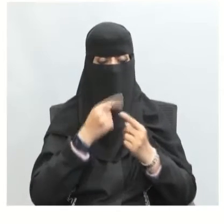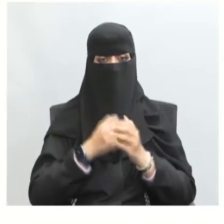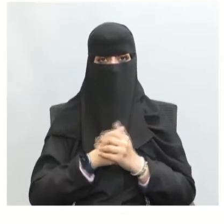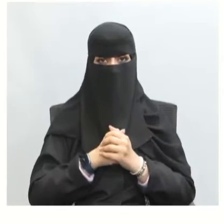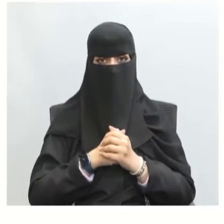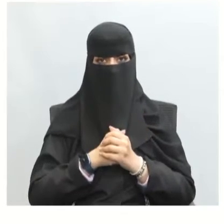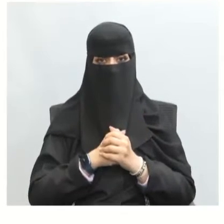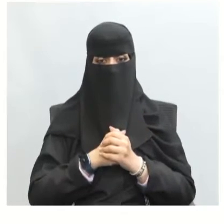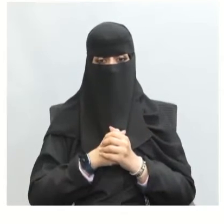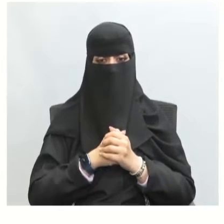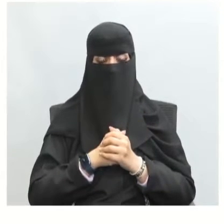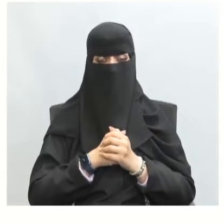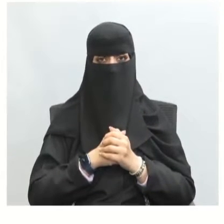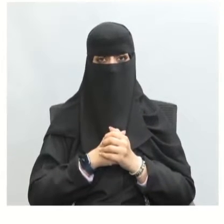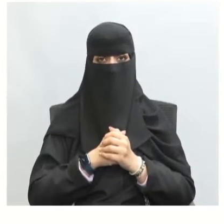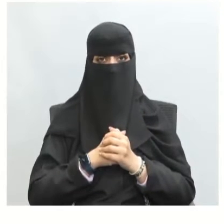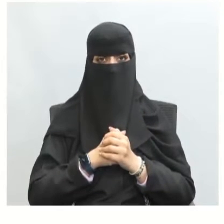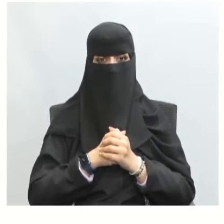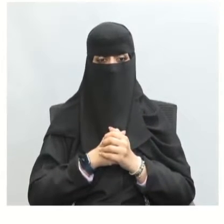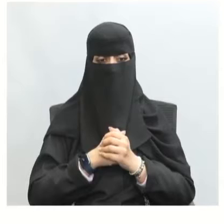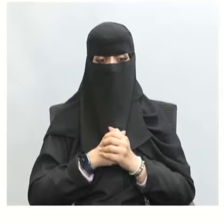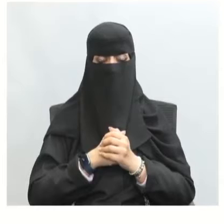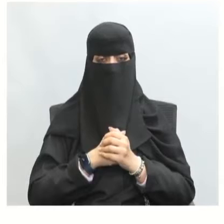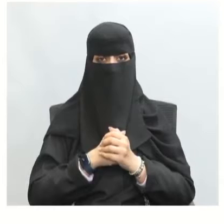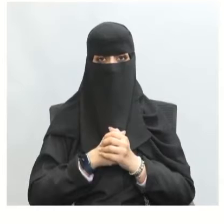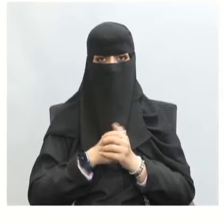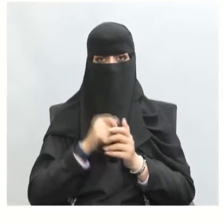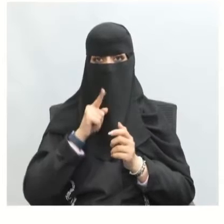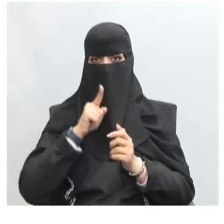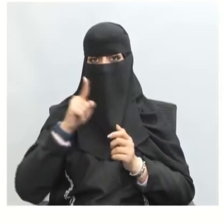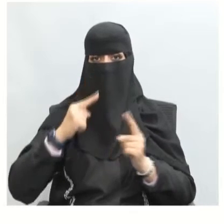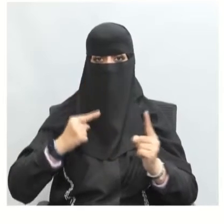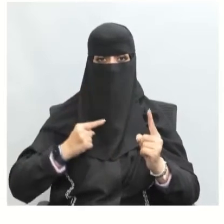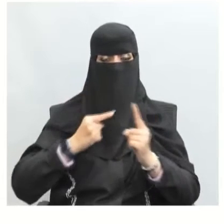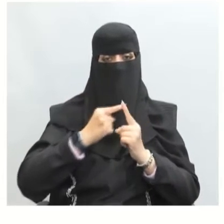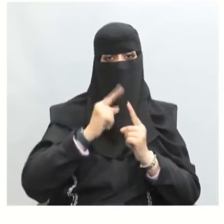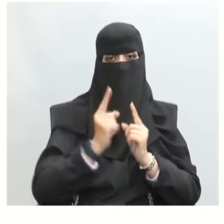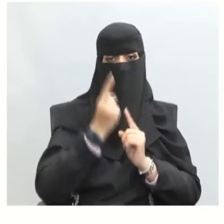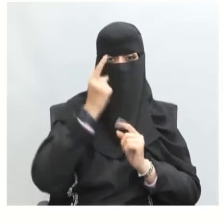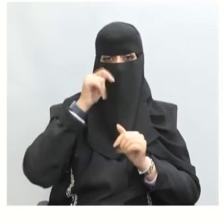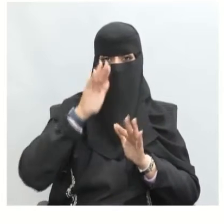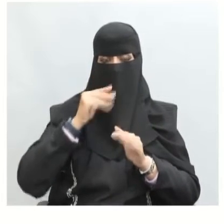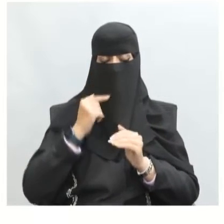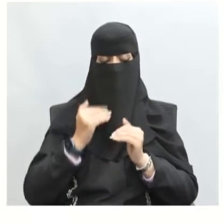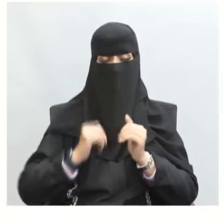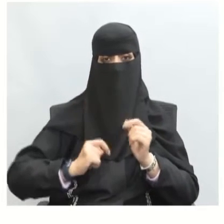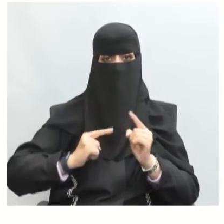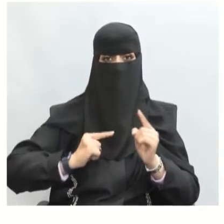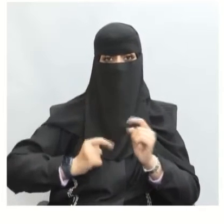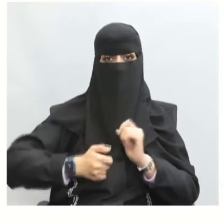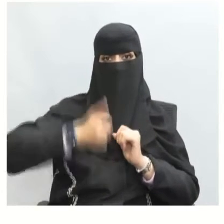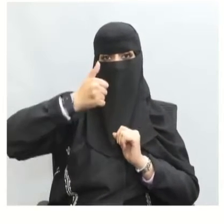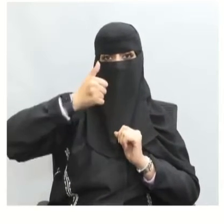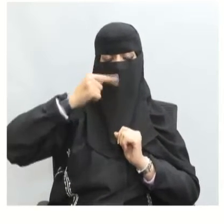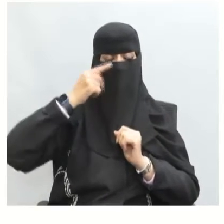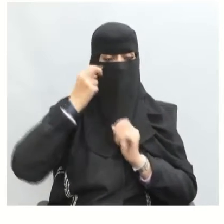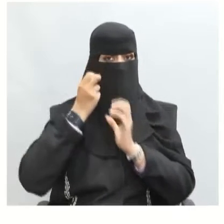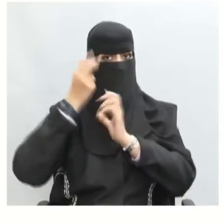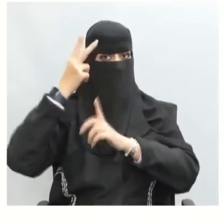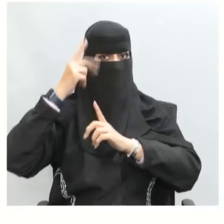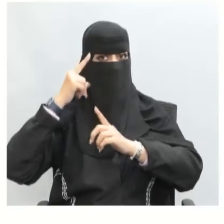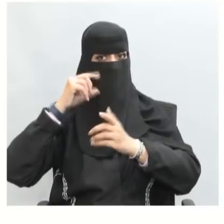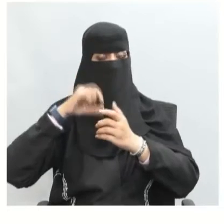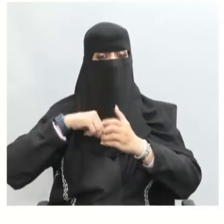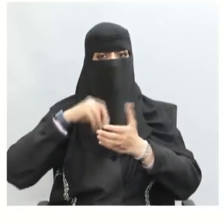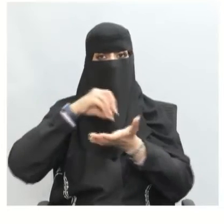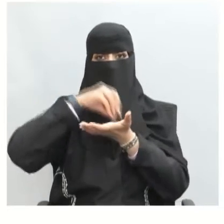الحوار هو تحقيق للوعي أيضا وسيلة اتصال